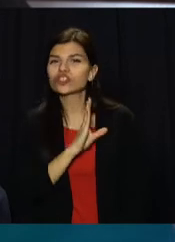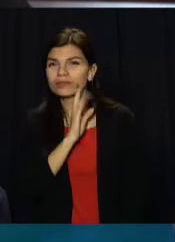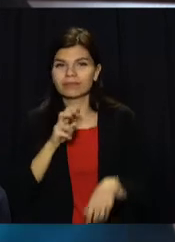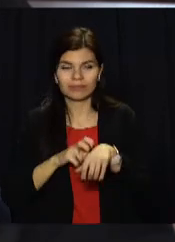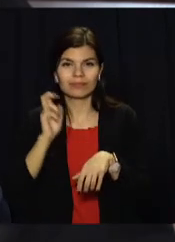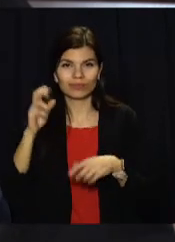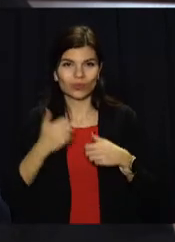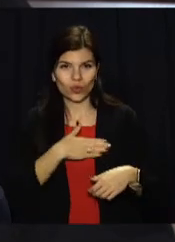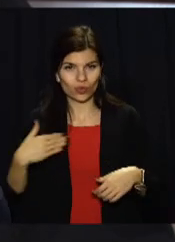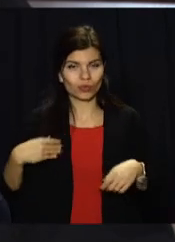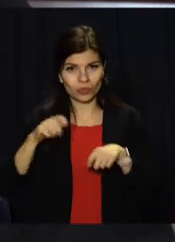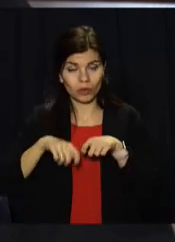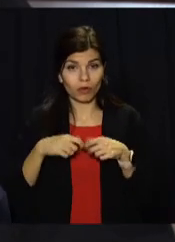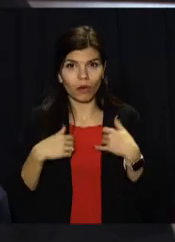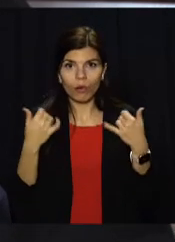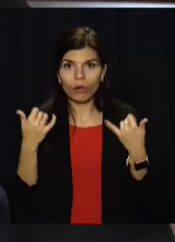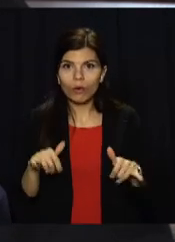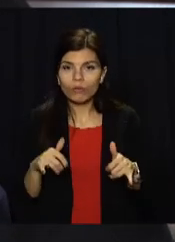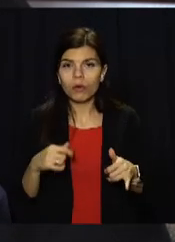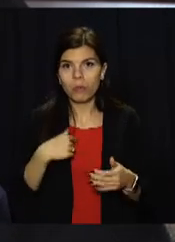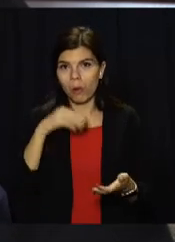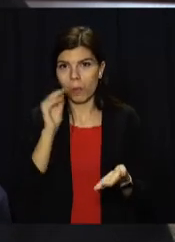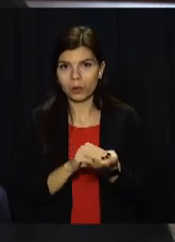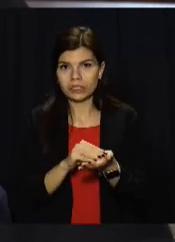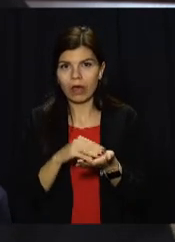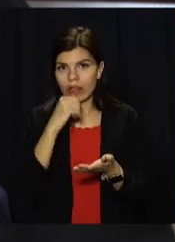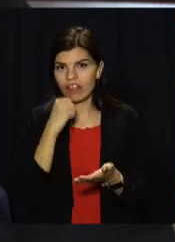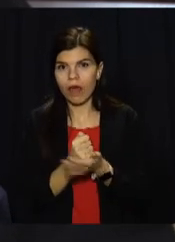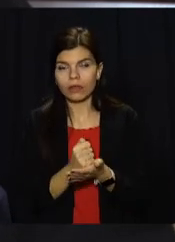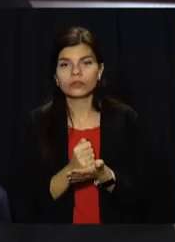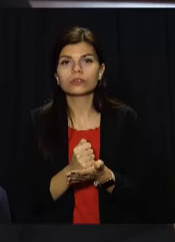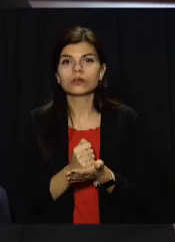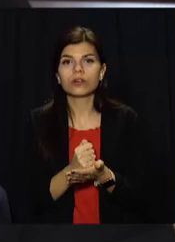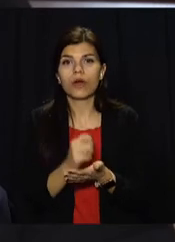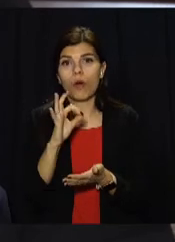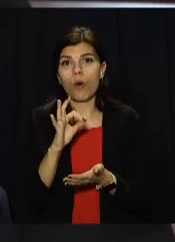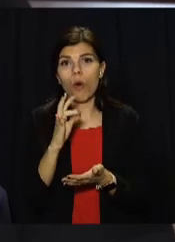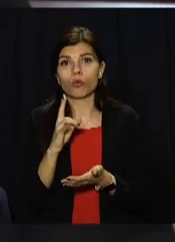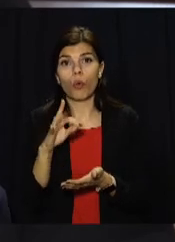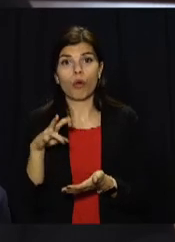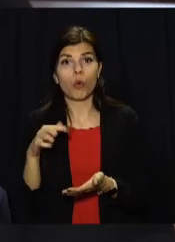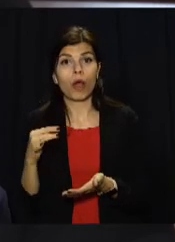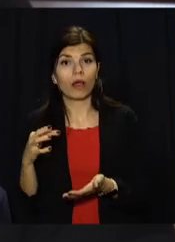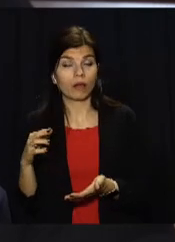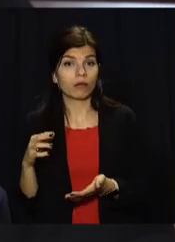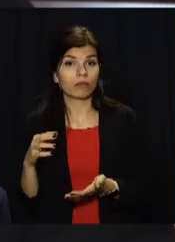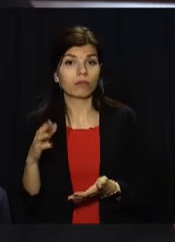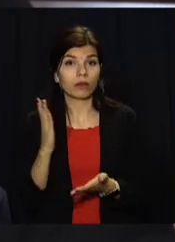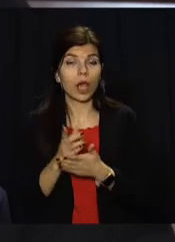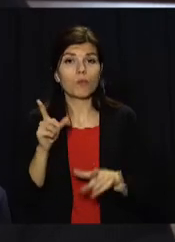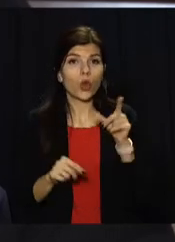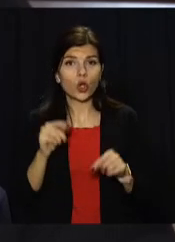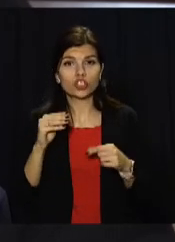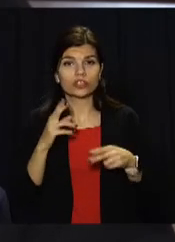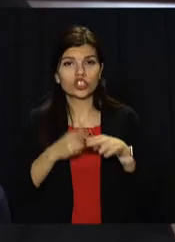була крайне удивлена, що мені поставили діагноз – онкологія, опухоль молочной